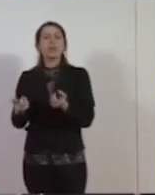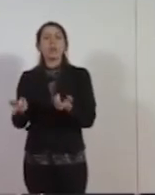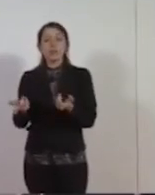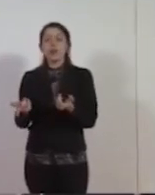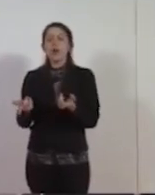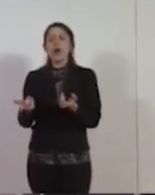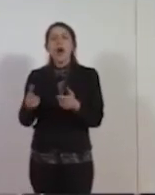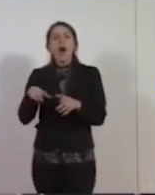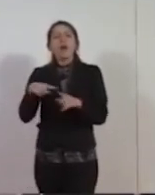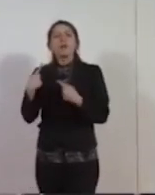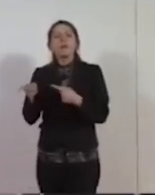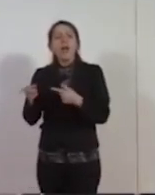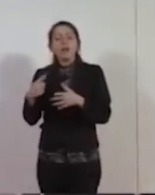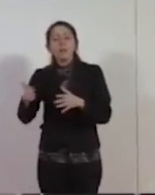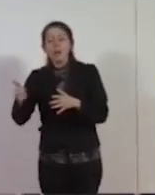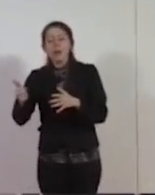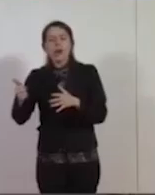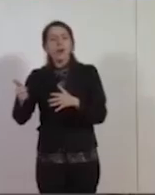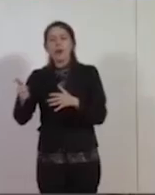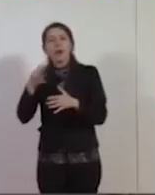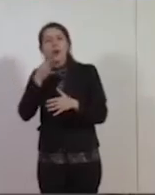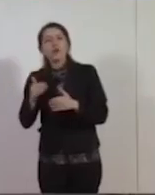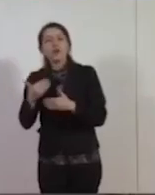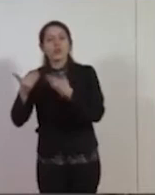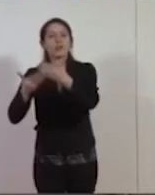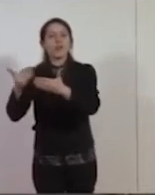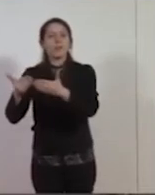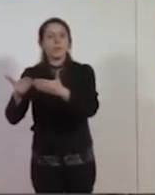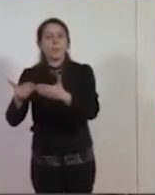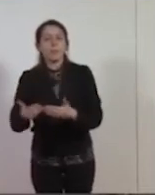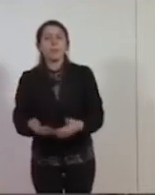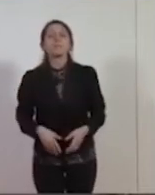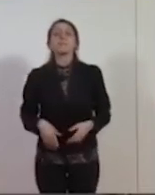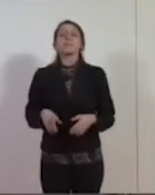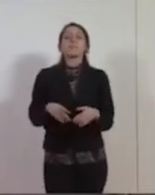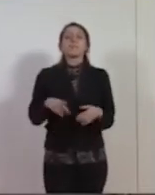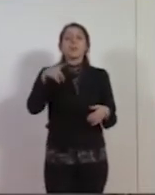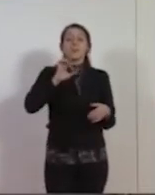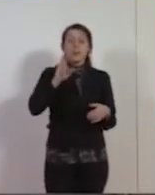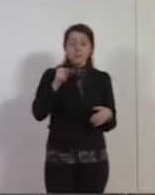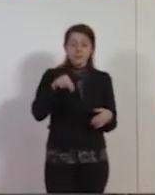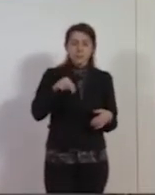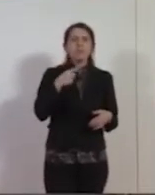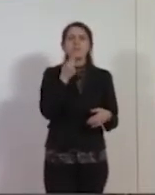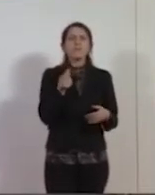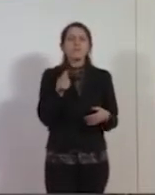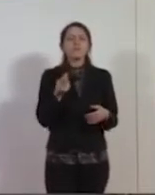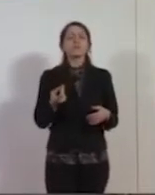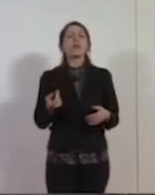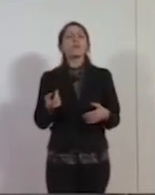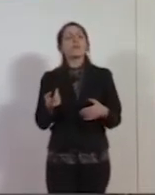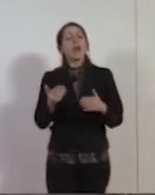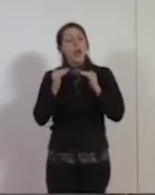situazioni. Allora, guardate, Maritain dice che, ha scritto, non si può costruire